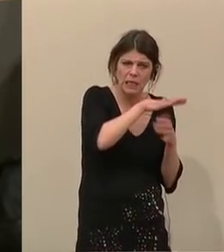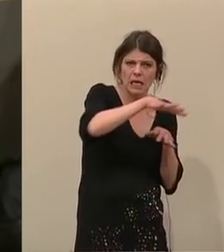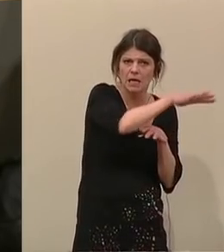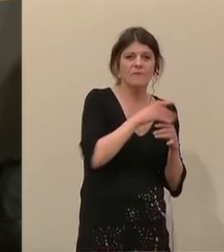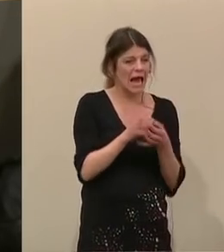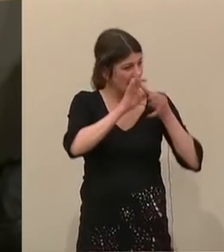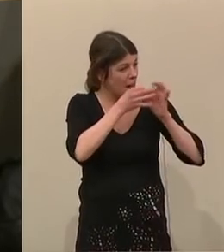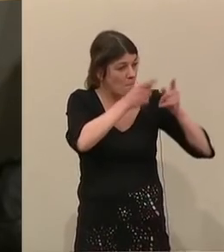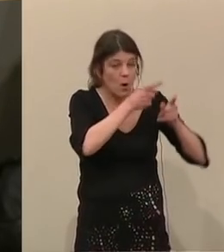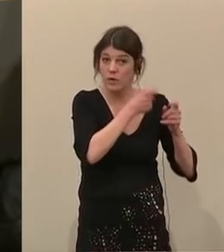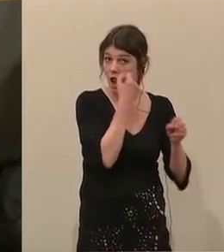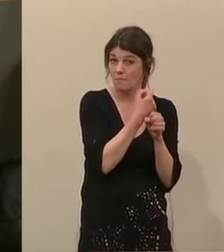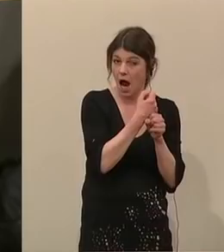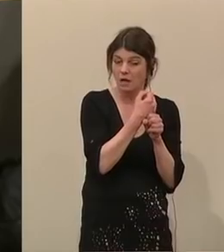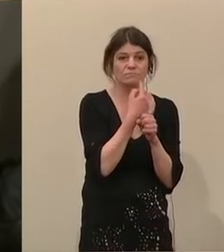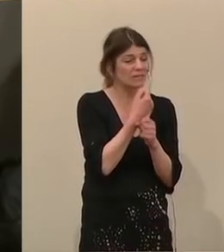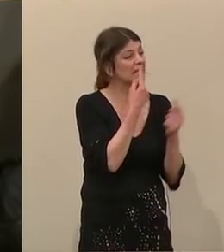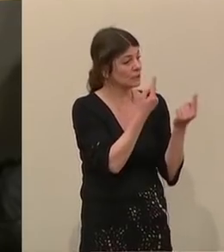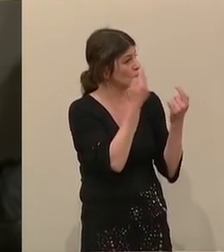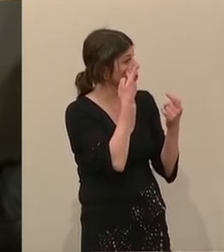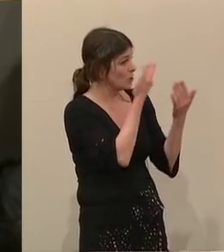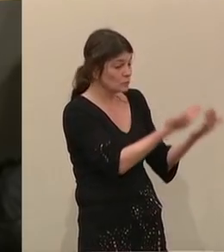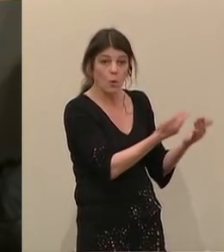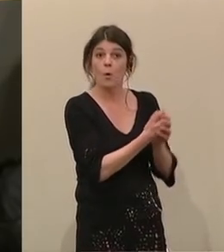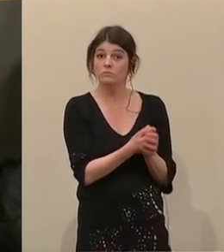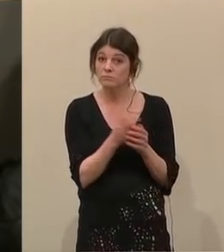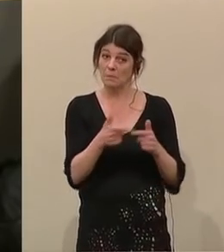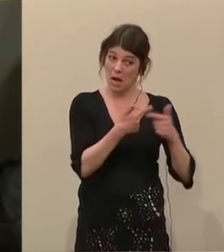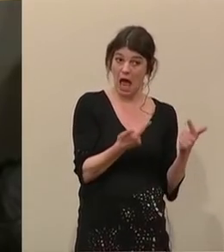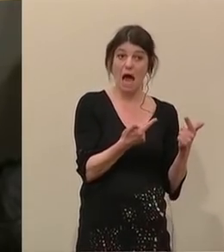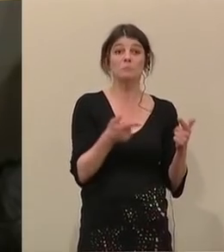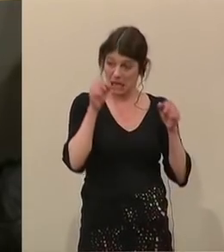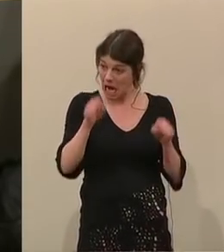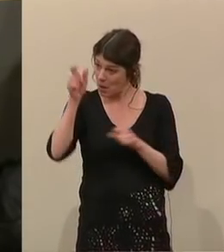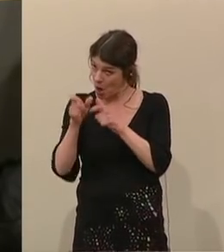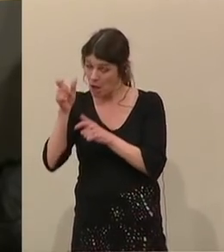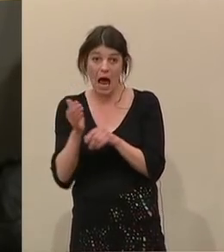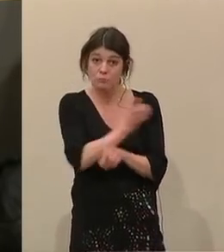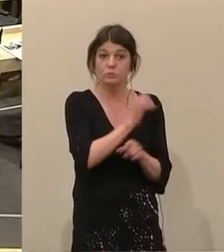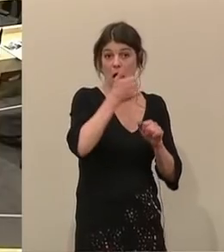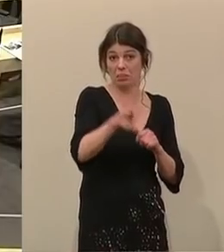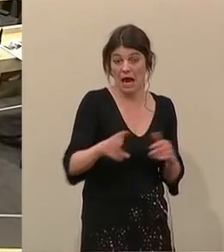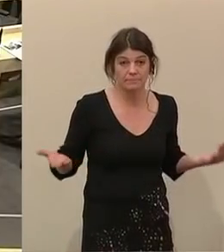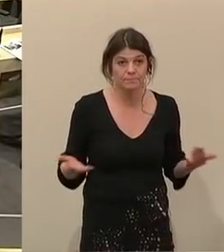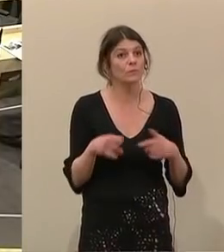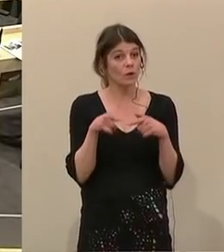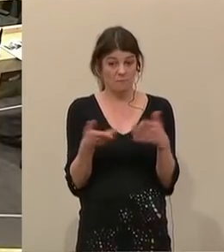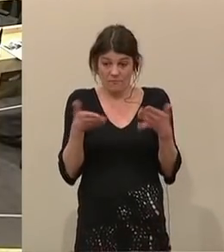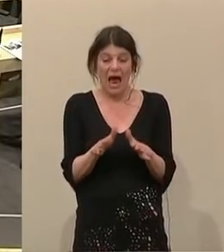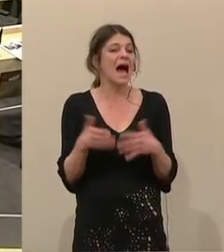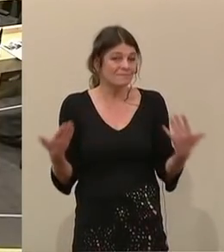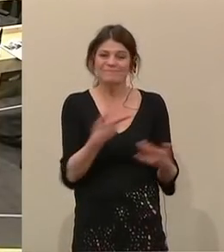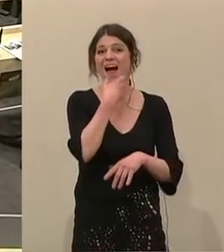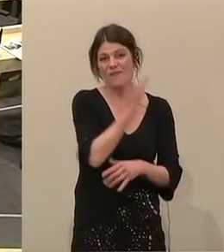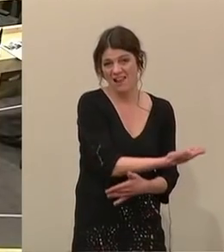genaue Beurteilung abgeben über die Situation, wie sie in diesem Land herrscht, in das abgeschoben werden soll. Und in diesem Fall ist es